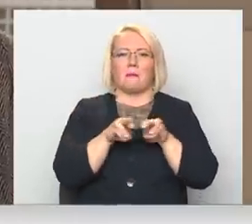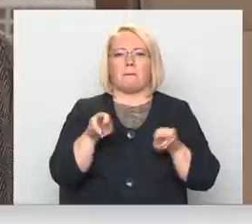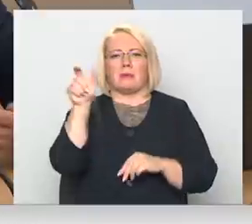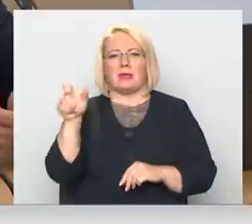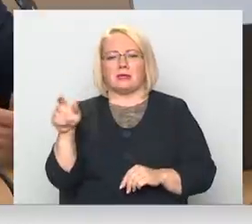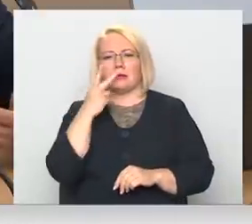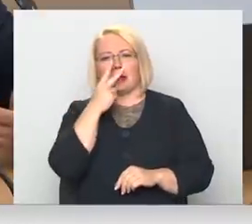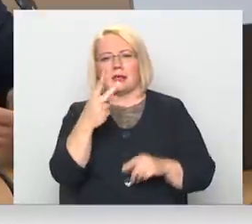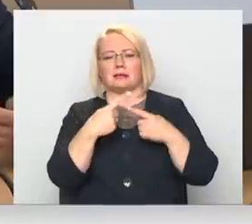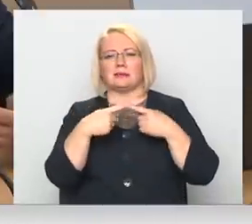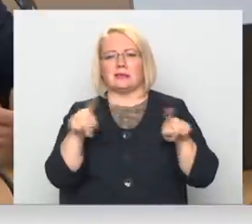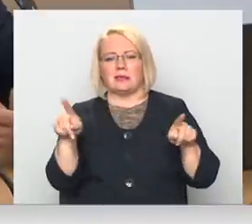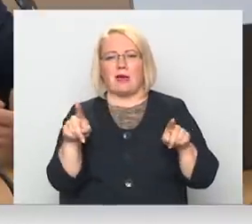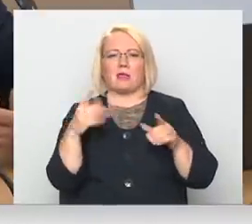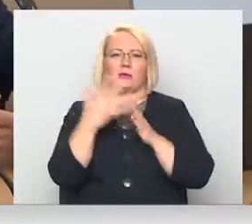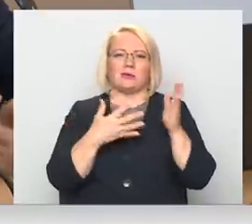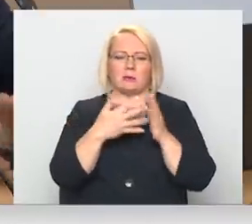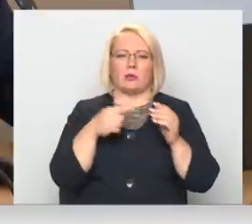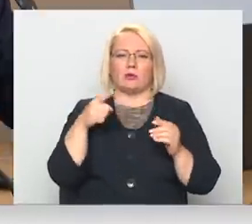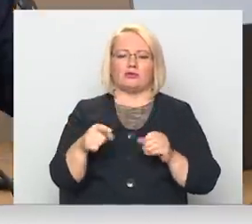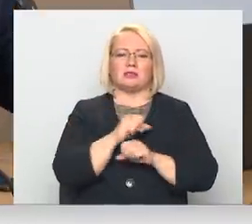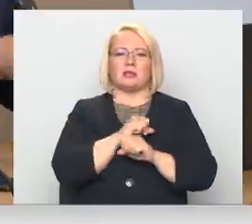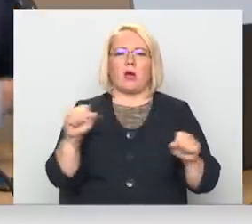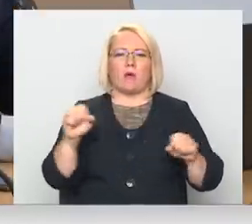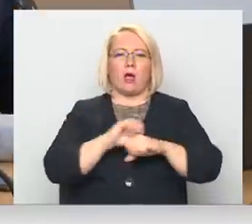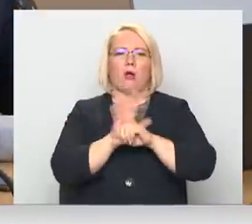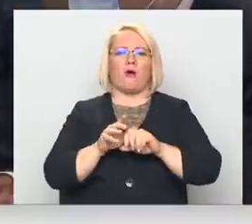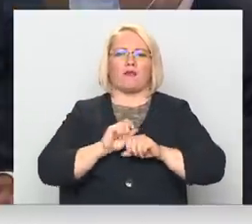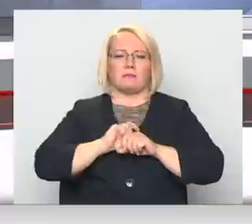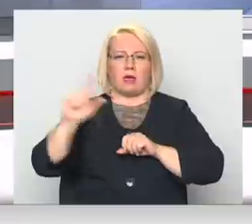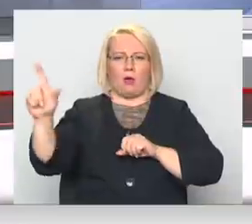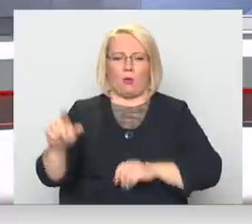kā citādi izei no šī straujā COVID-19 pieauguma.